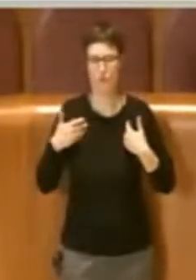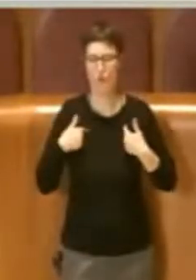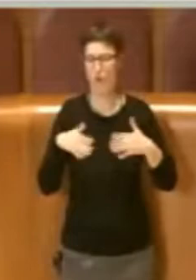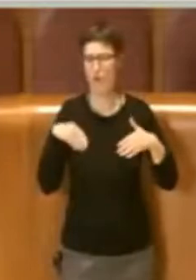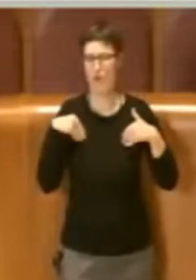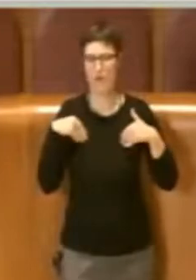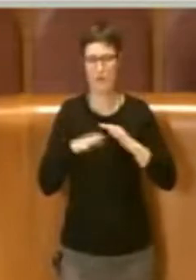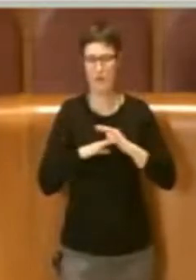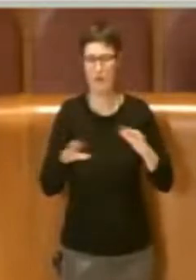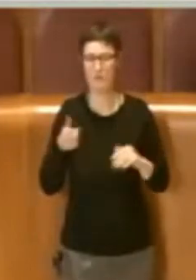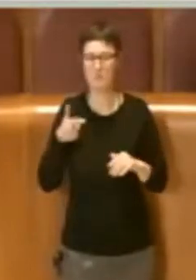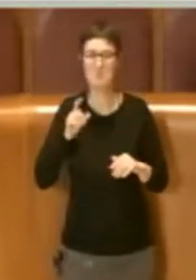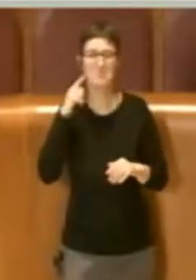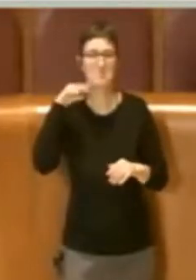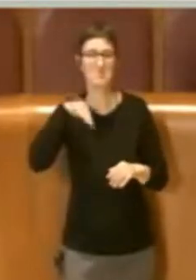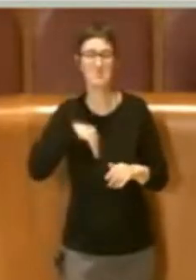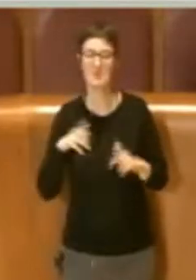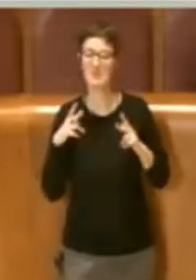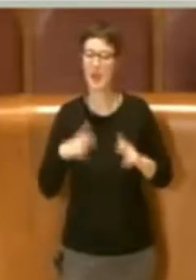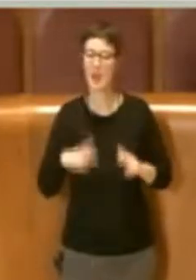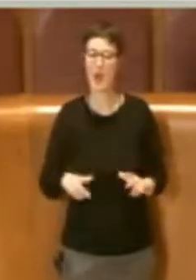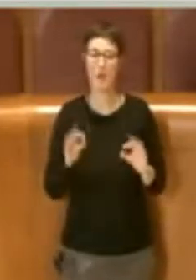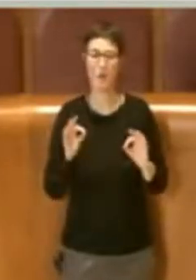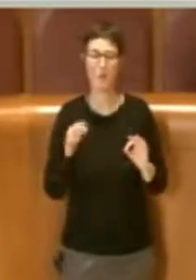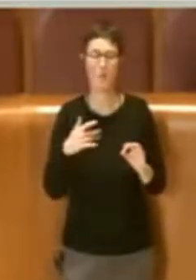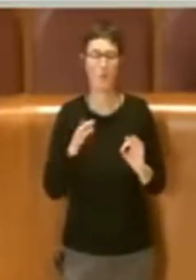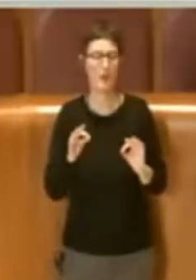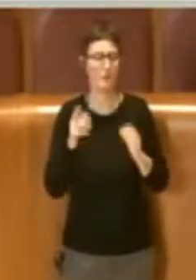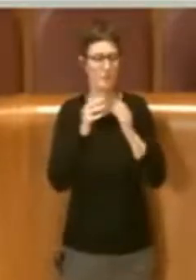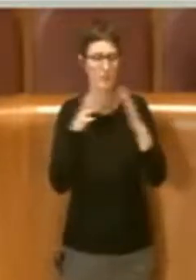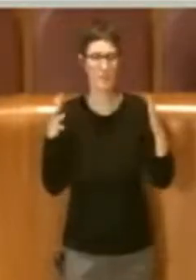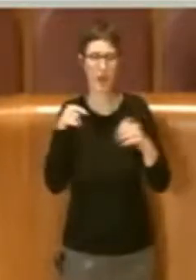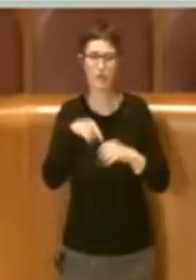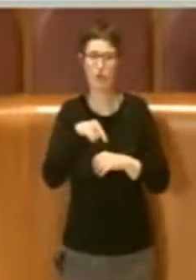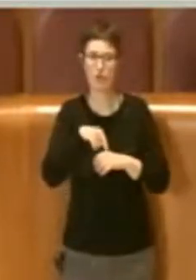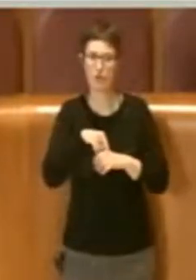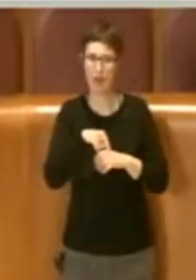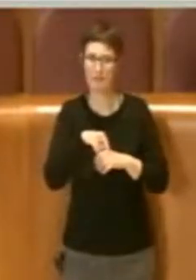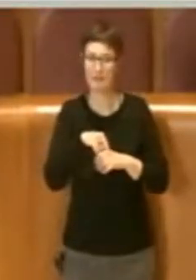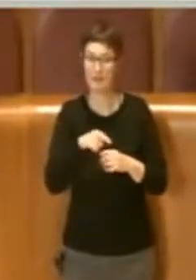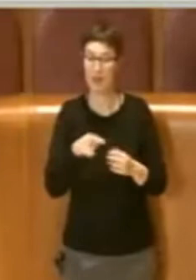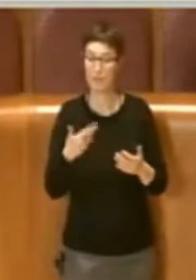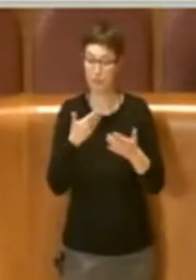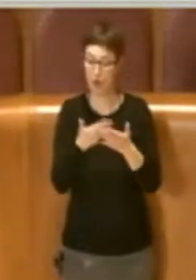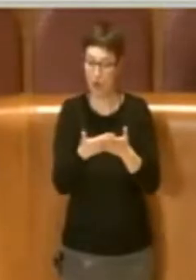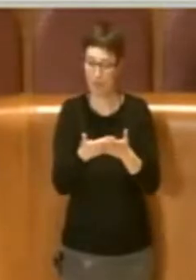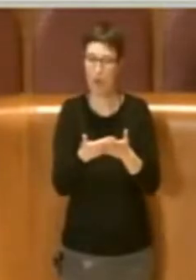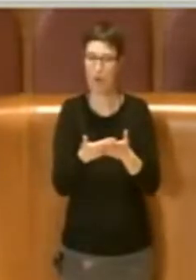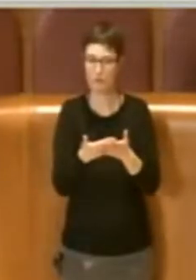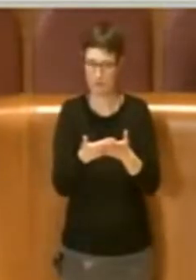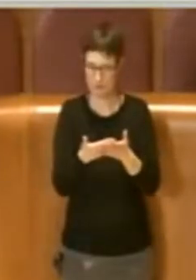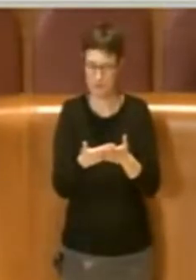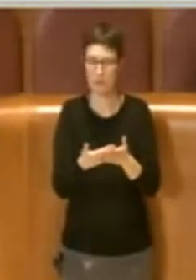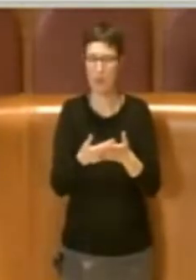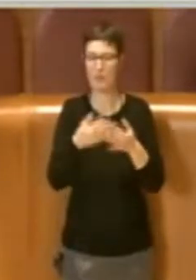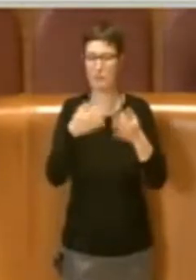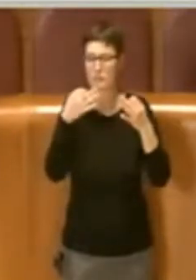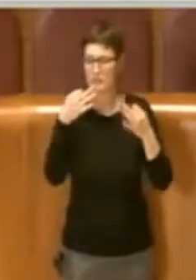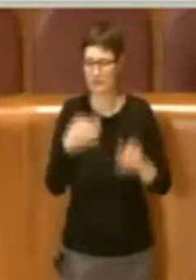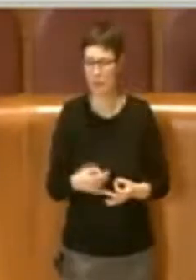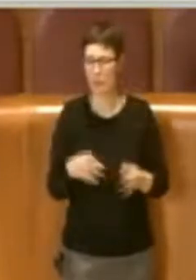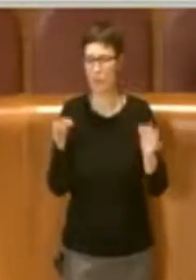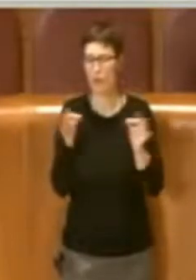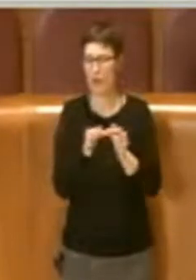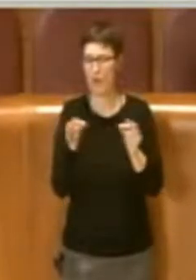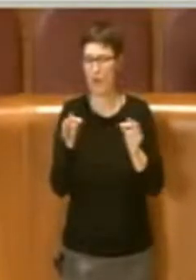tranquilla del fatto che questa maggioranza, questa proposta, la sposi al 100% e ancora di